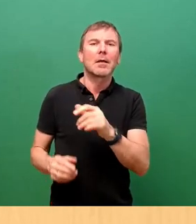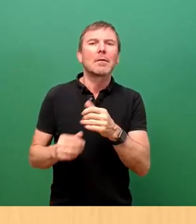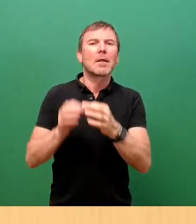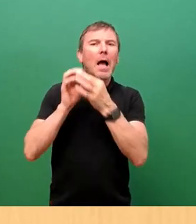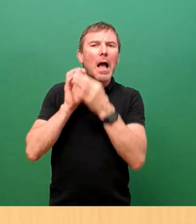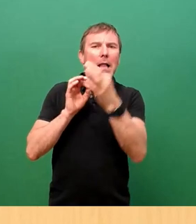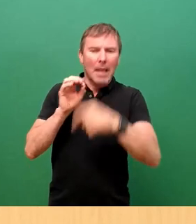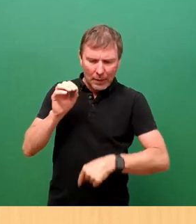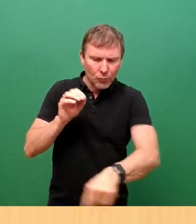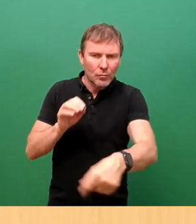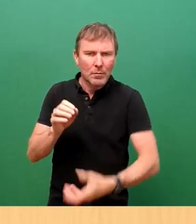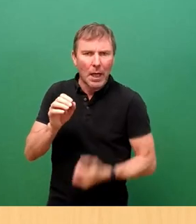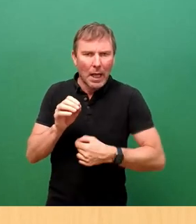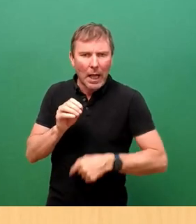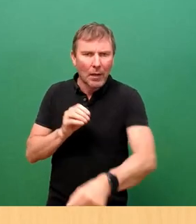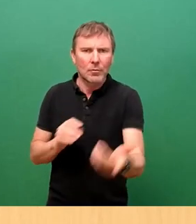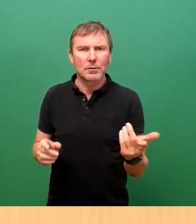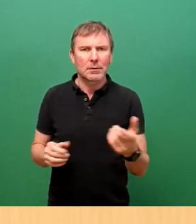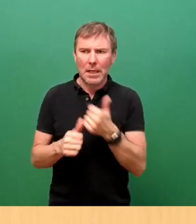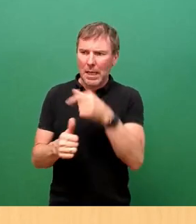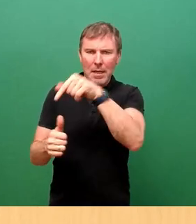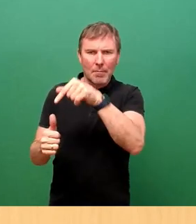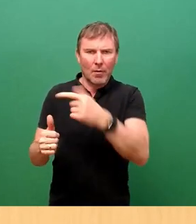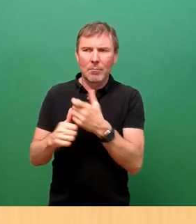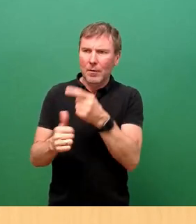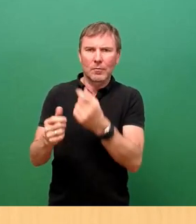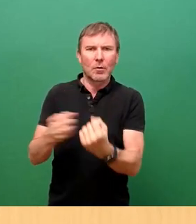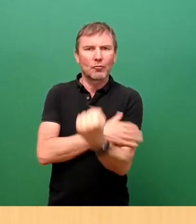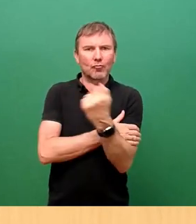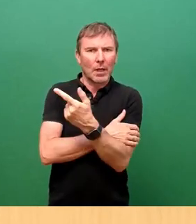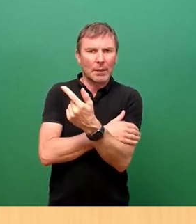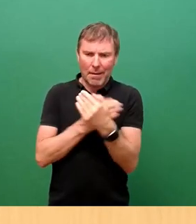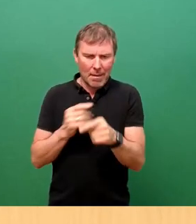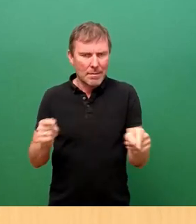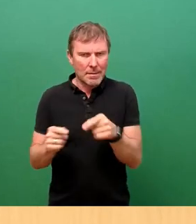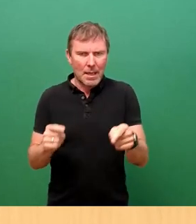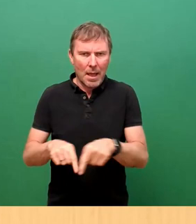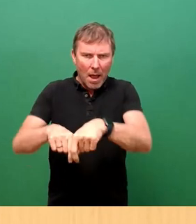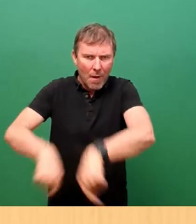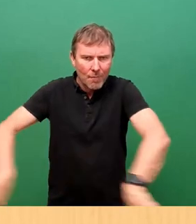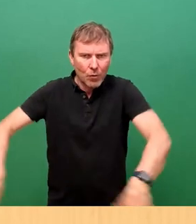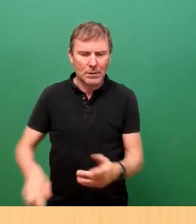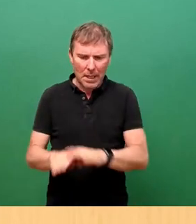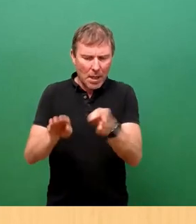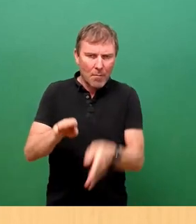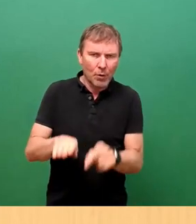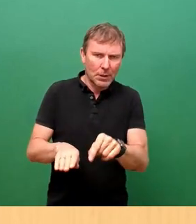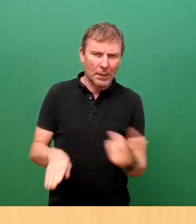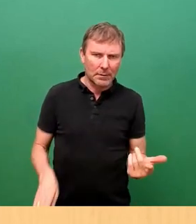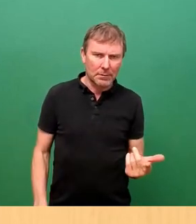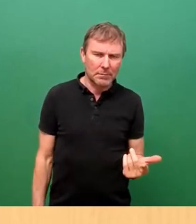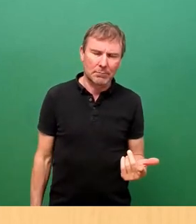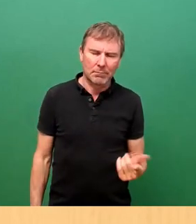ran muss, angesichts der derzeitigen Vitalität der Bäume und der Nähe sozusagen zu den Borden auch nicht damit zu rechnen ist, dass alle